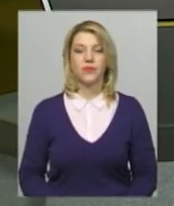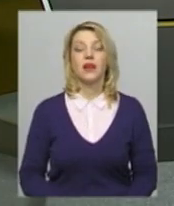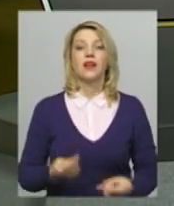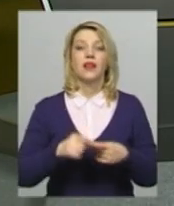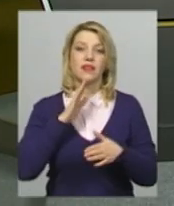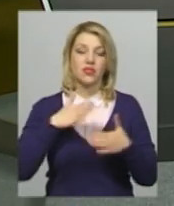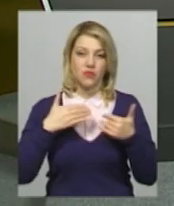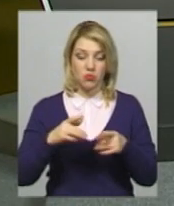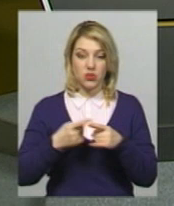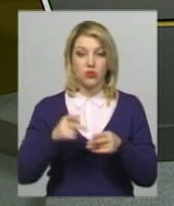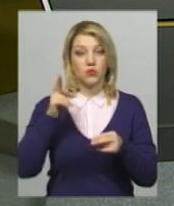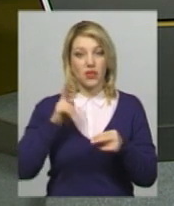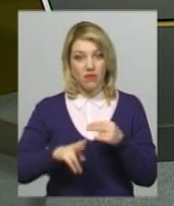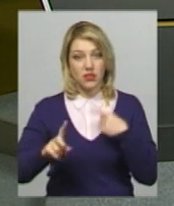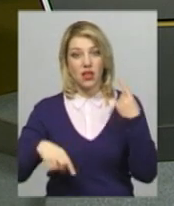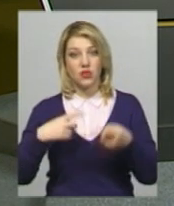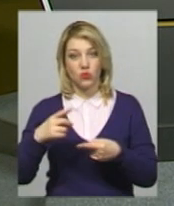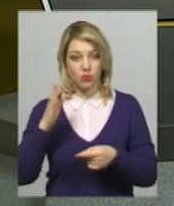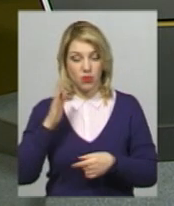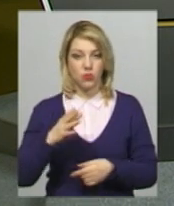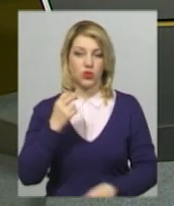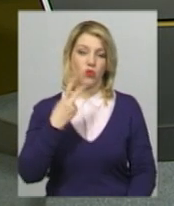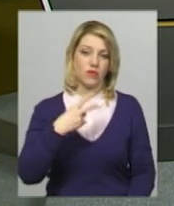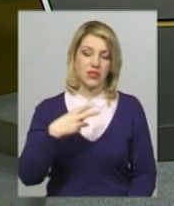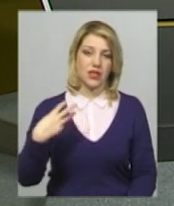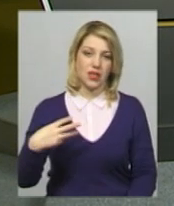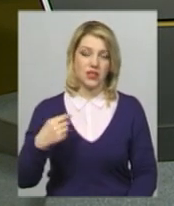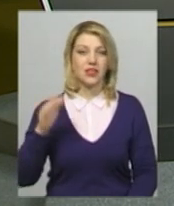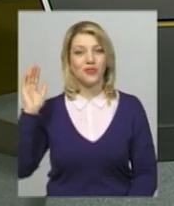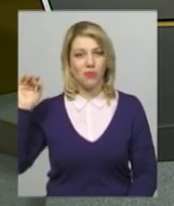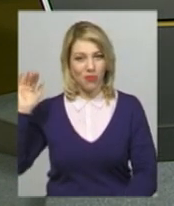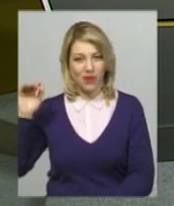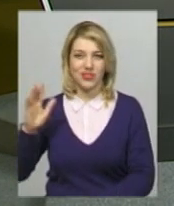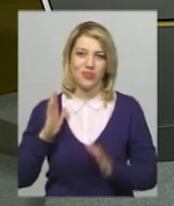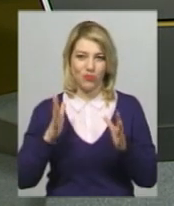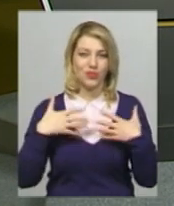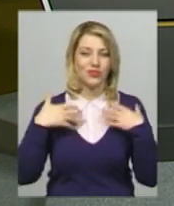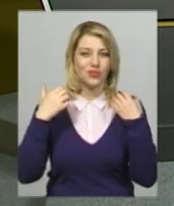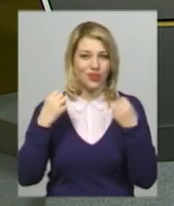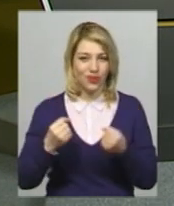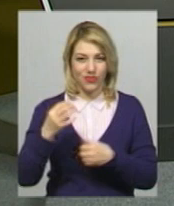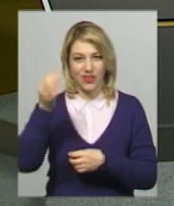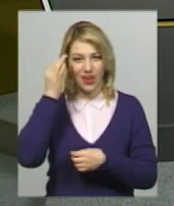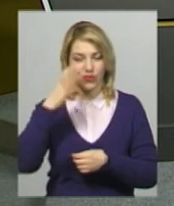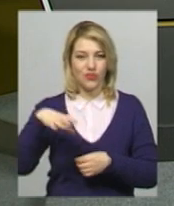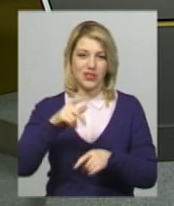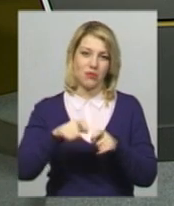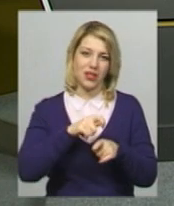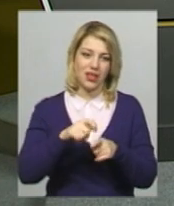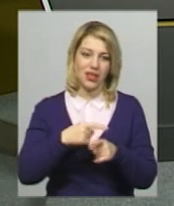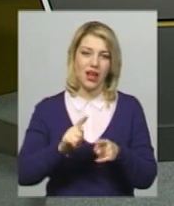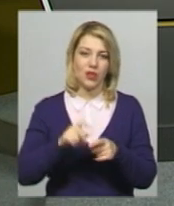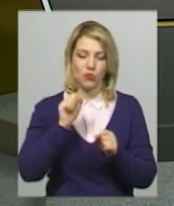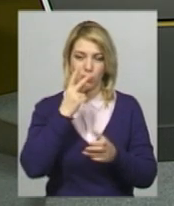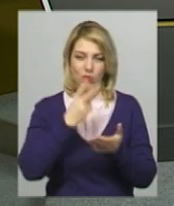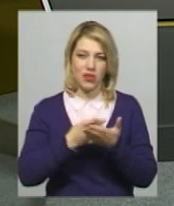Наш випуск на цьому завершено. Наступний вийде в ефір о 20.30, тож я з вами не прощаюся. І нагадую, всі наші матеріали ви можете переглядати